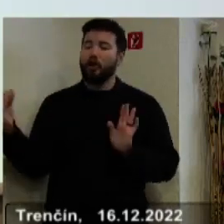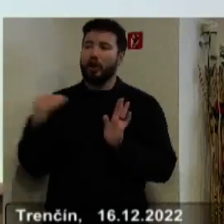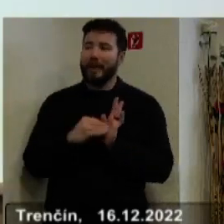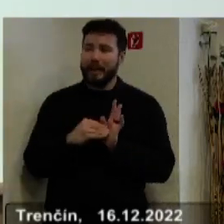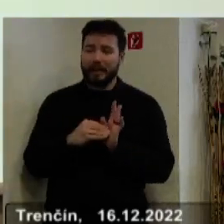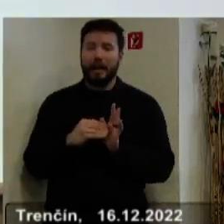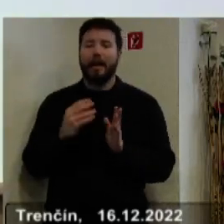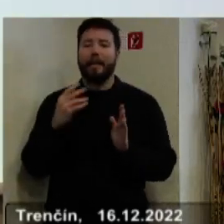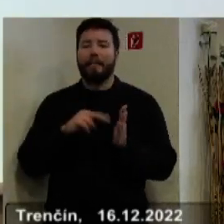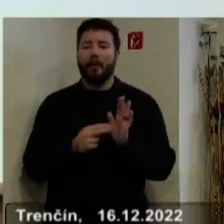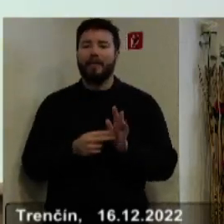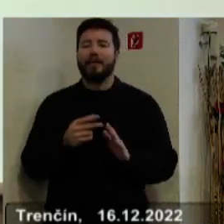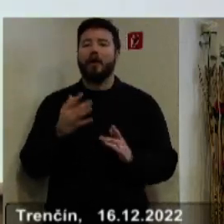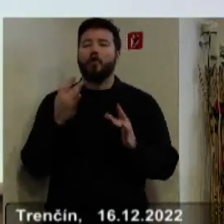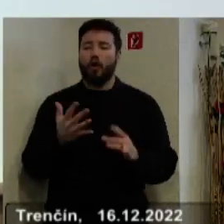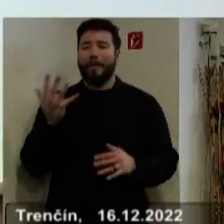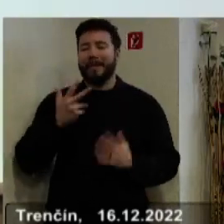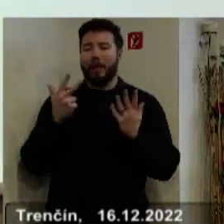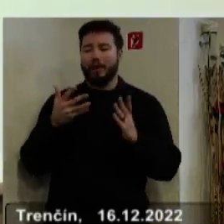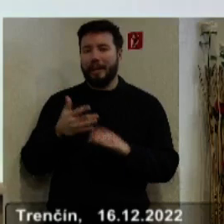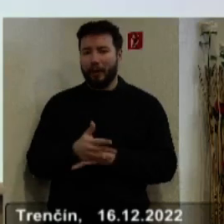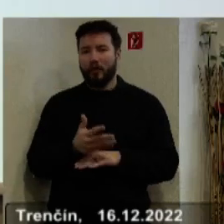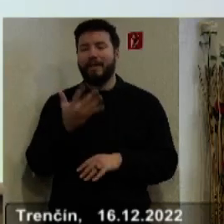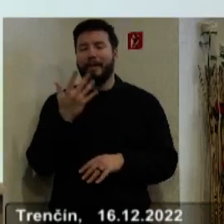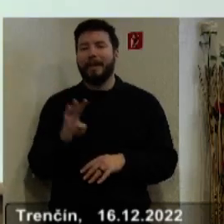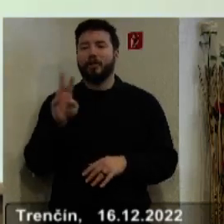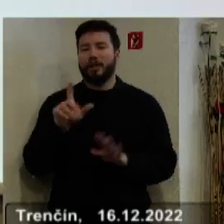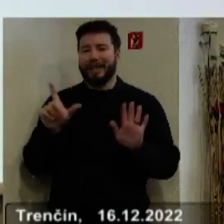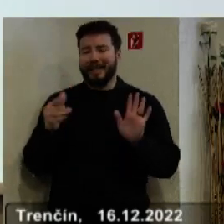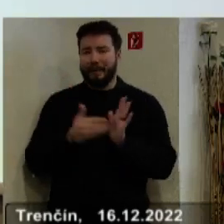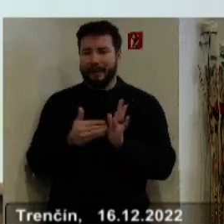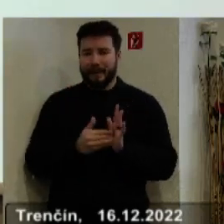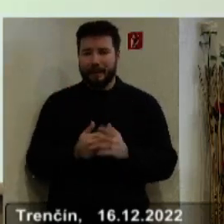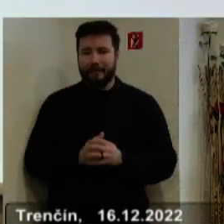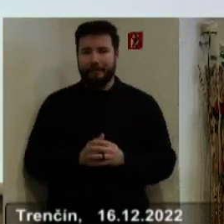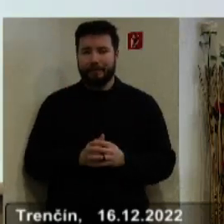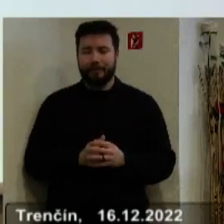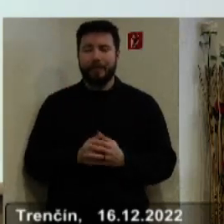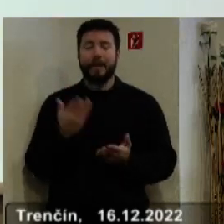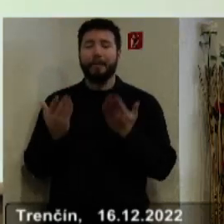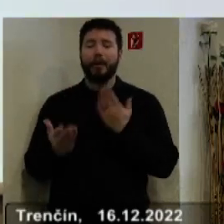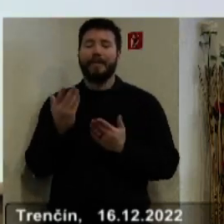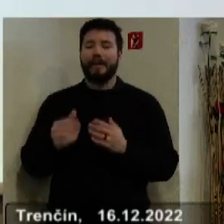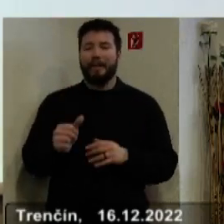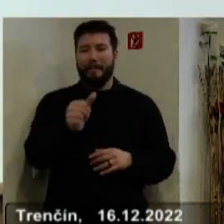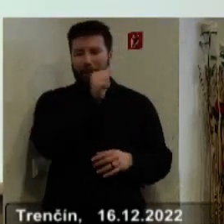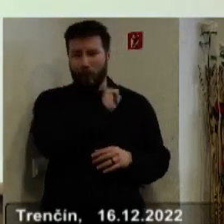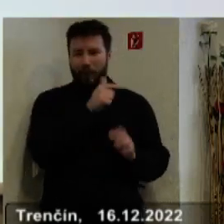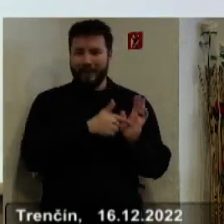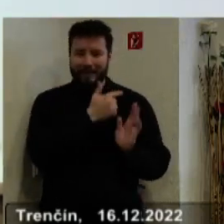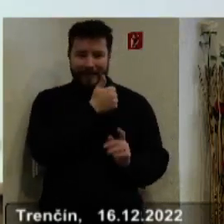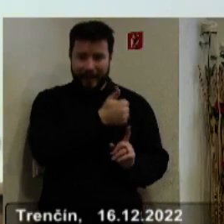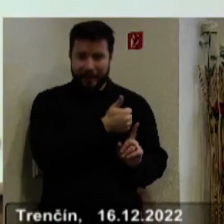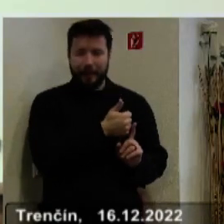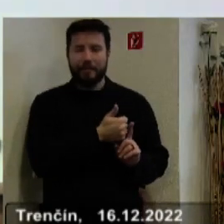plánovaná v objeme 58 miliónov 547 tisíc, čo v porovnaní s rovnakým obdobím predchádzajúceho roka